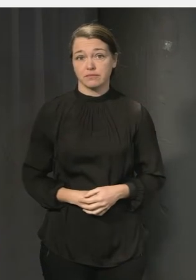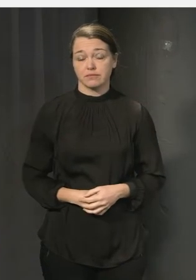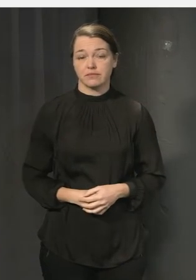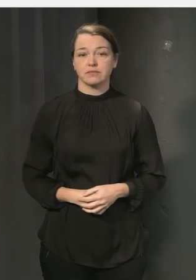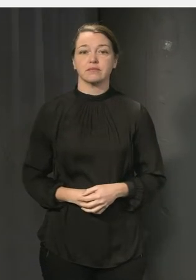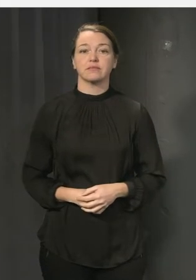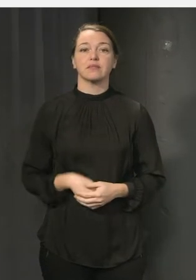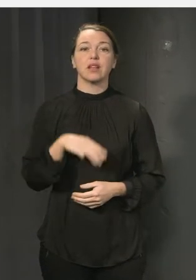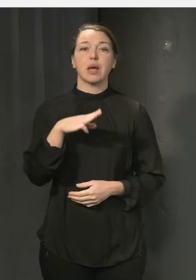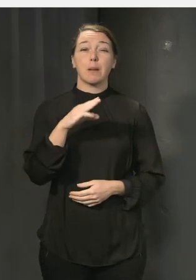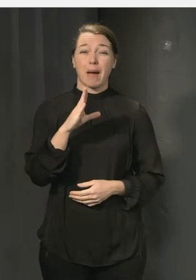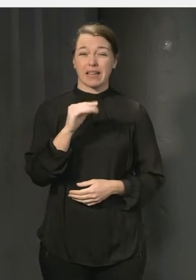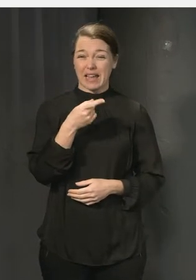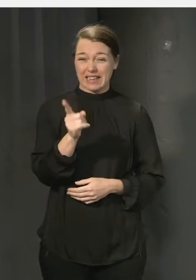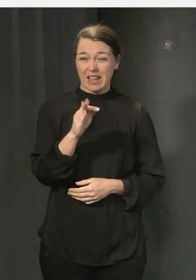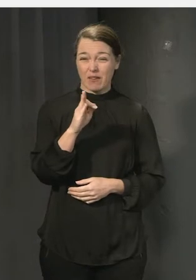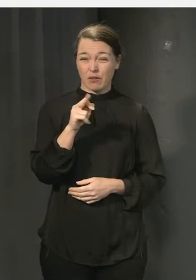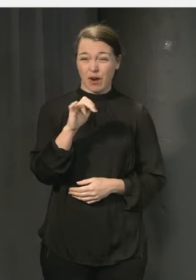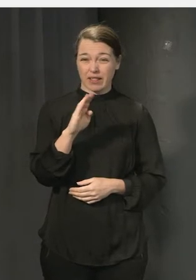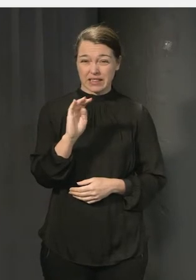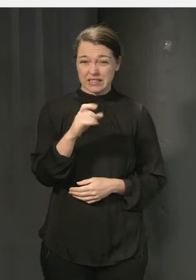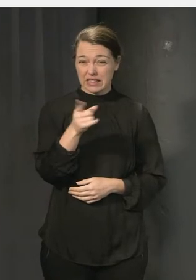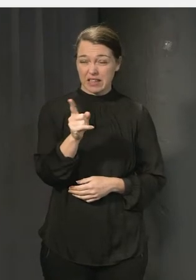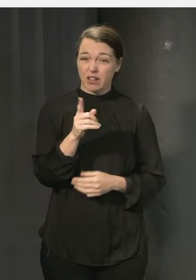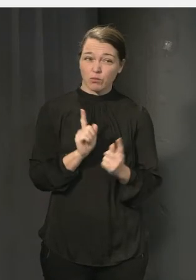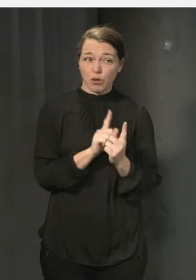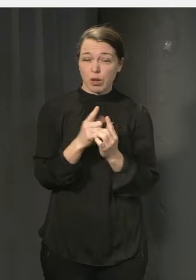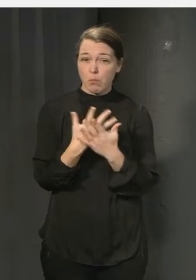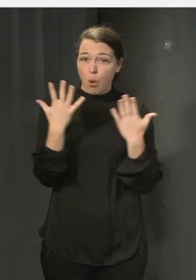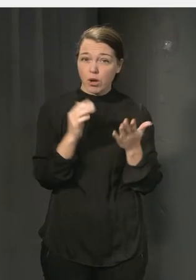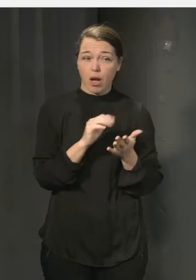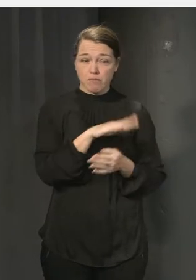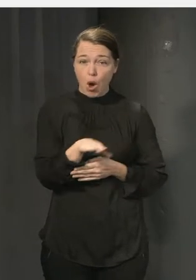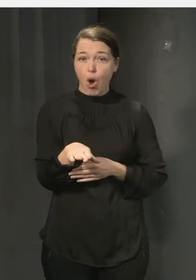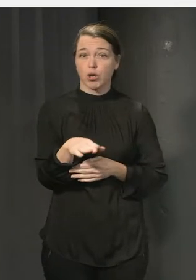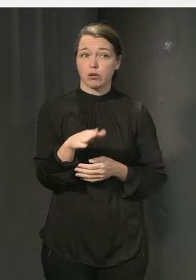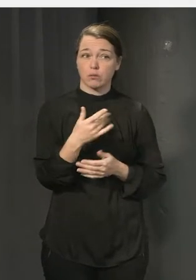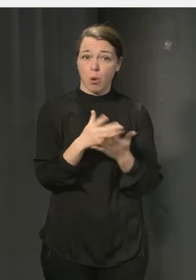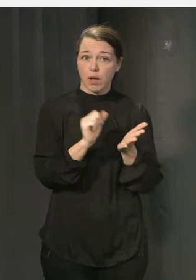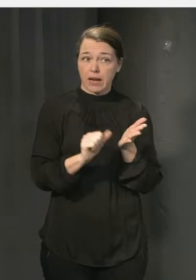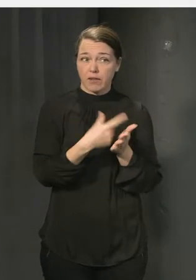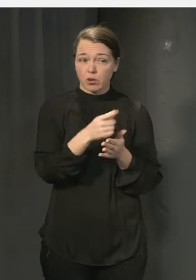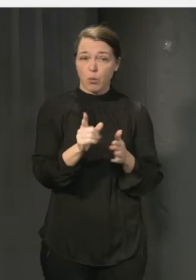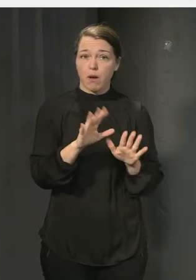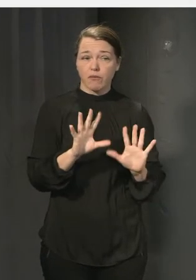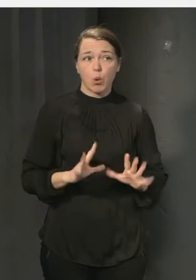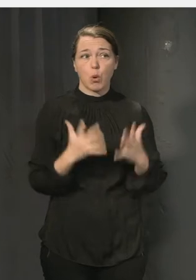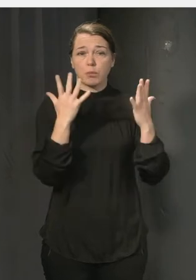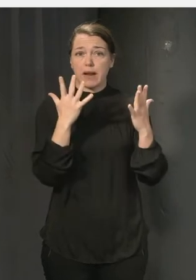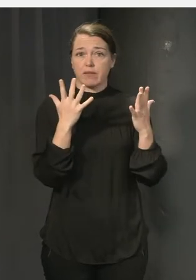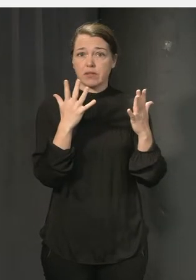Maja, ni på Friends träffar ju på många och pratar med många barn som har varit med om